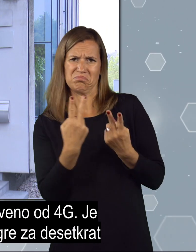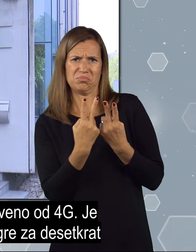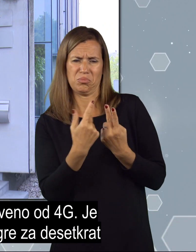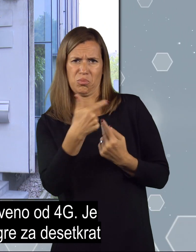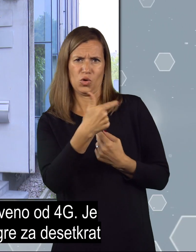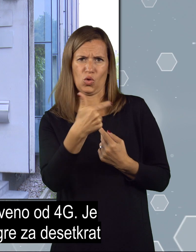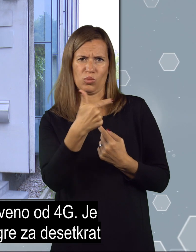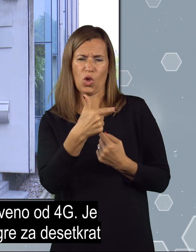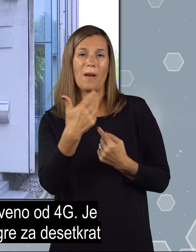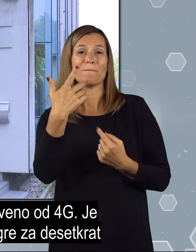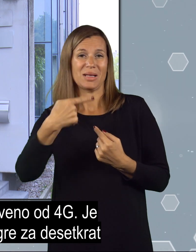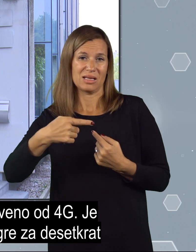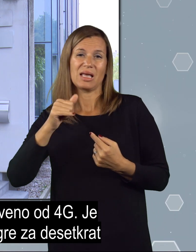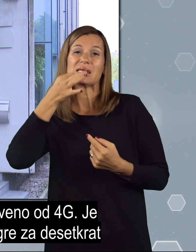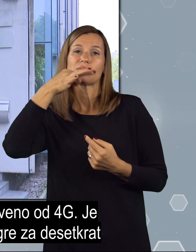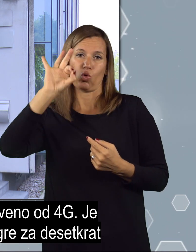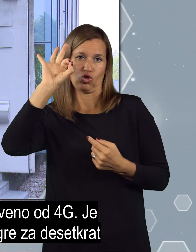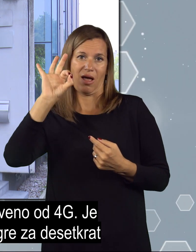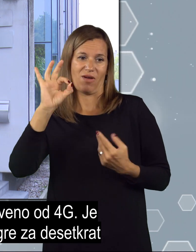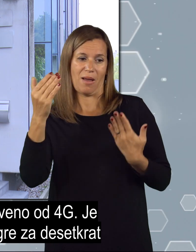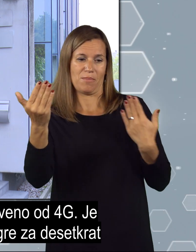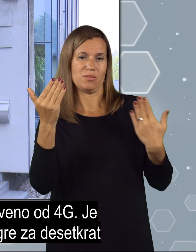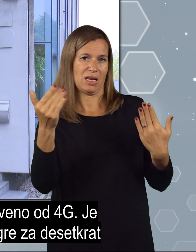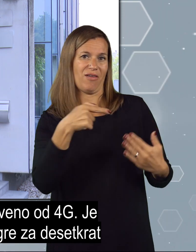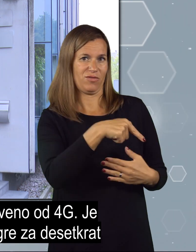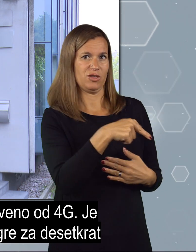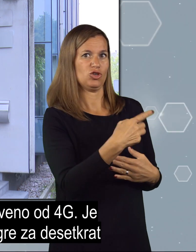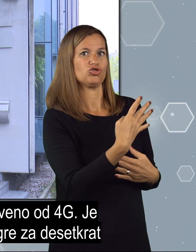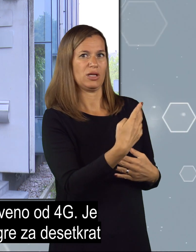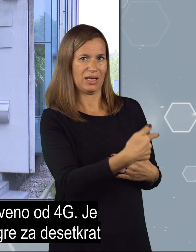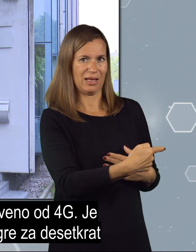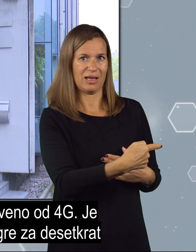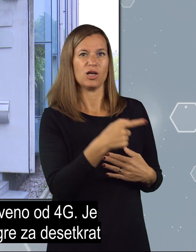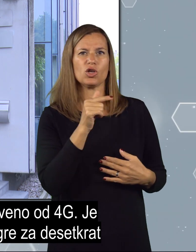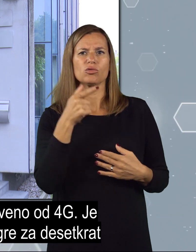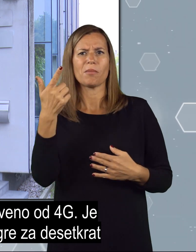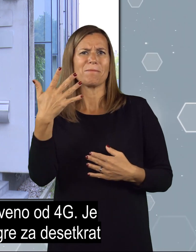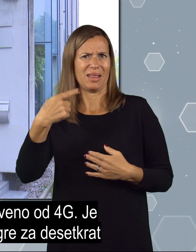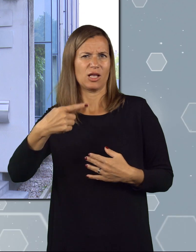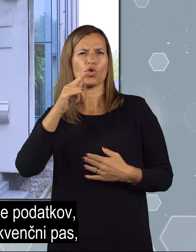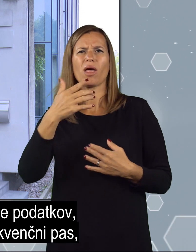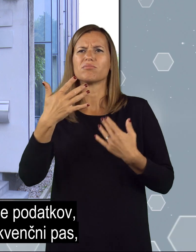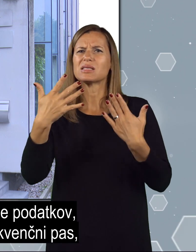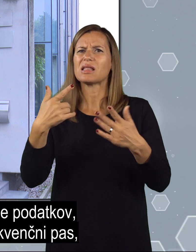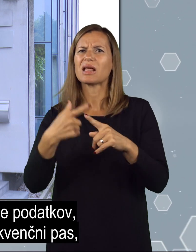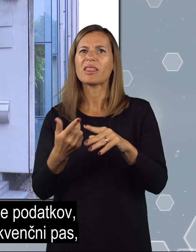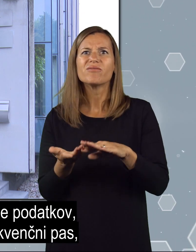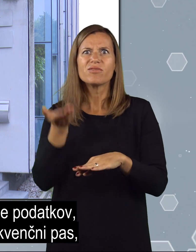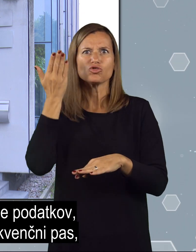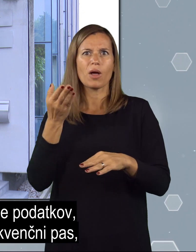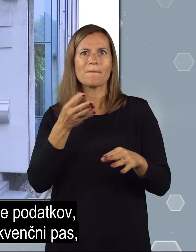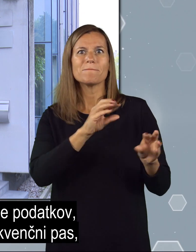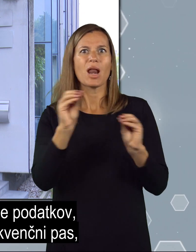je izboljšava naprem 4G, torej gre za desetkrat više hitrosti prenosa podatkov.